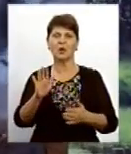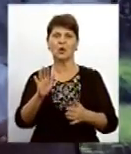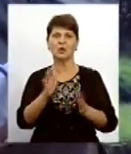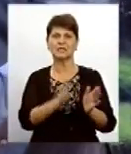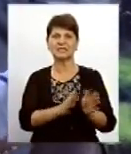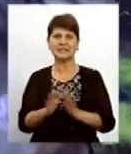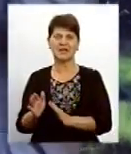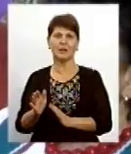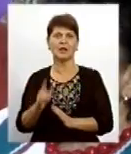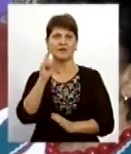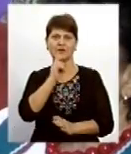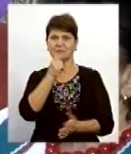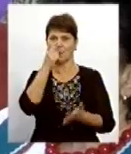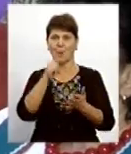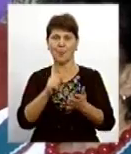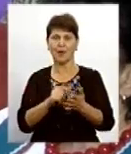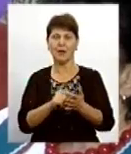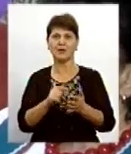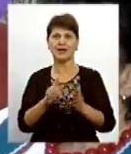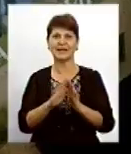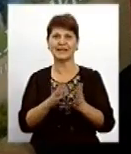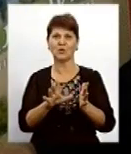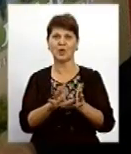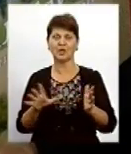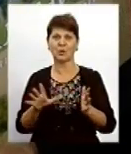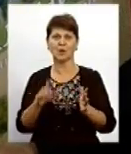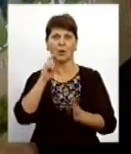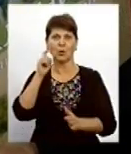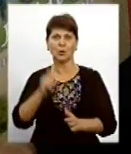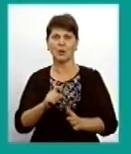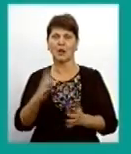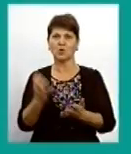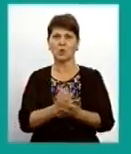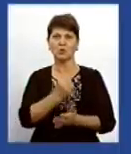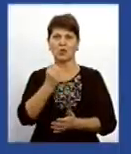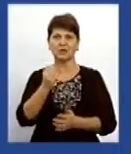потрапила до Книги рекордів України за досягнення у сфері літератури.